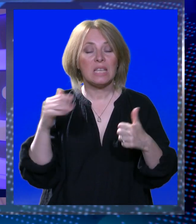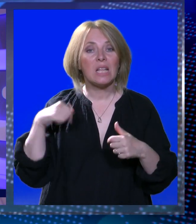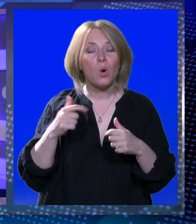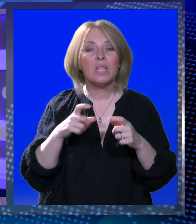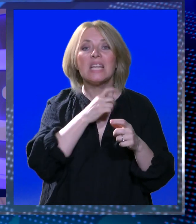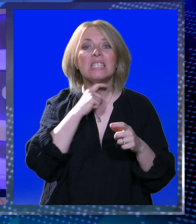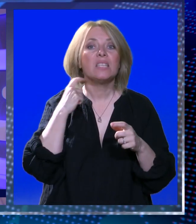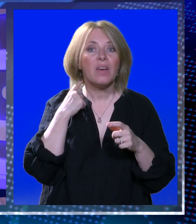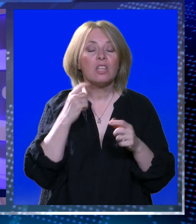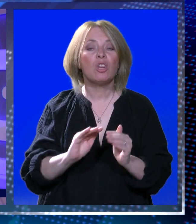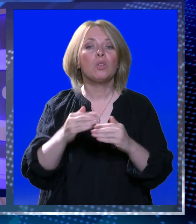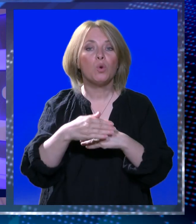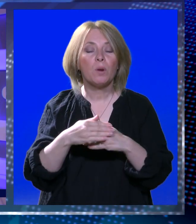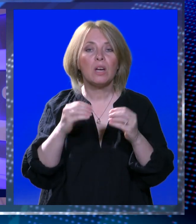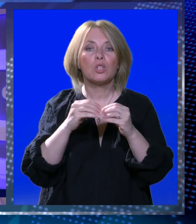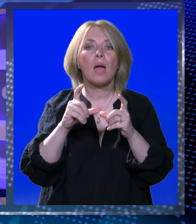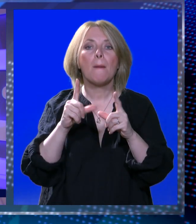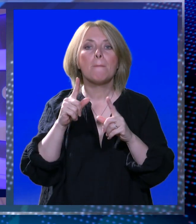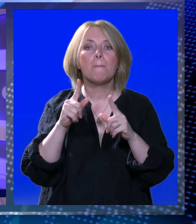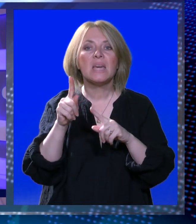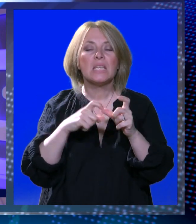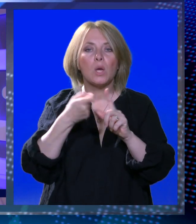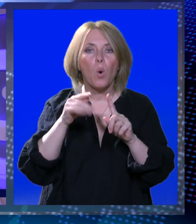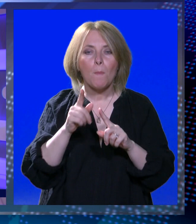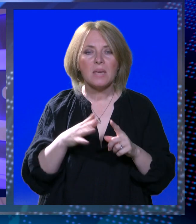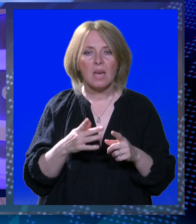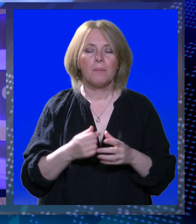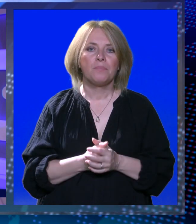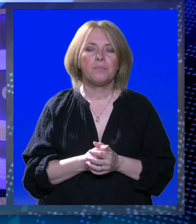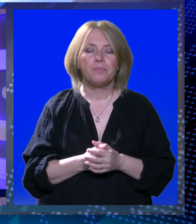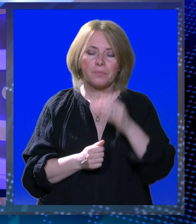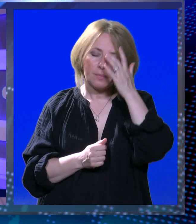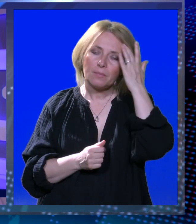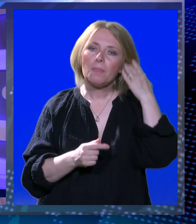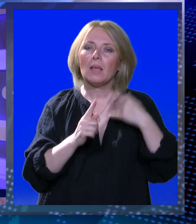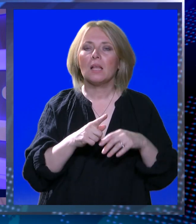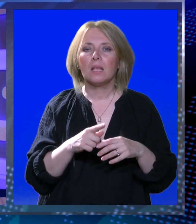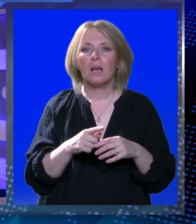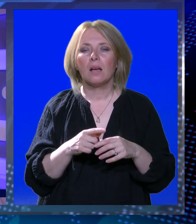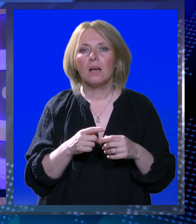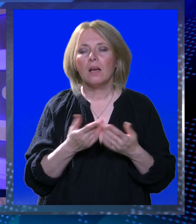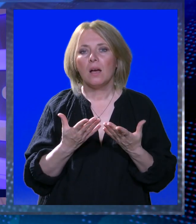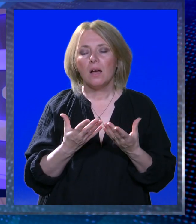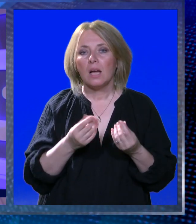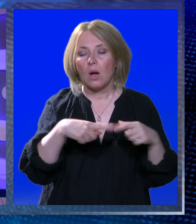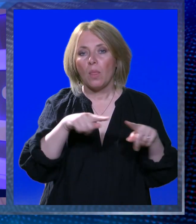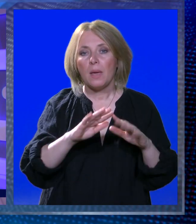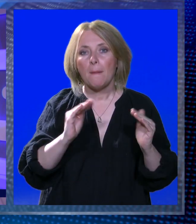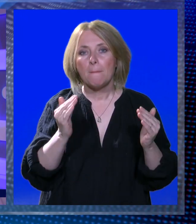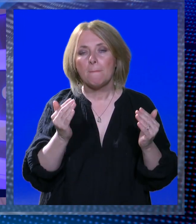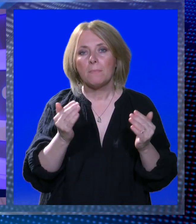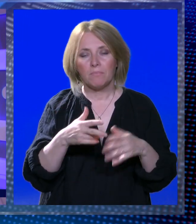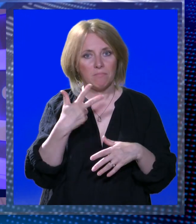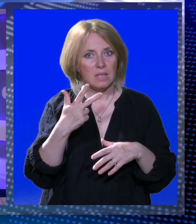Dubrovačke biskupije. Predstavljanje je organiziralo Hrvatsko kulturno društvo Napredak Dubrovnik, koje priređuje niz događanja, kao dio